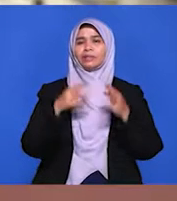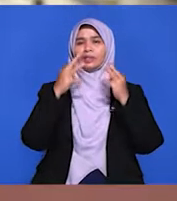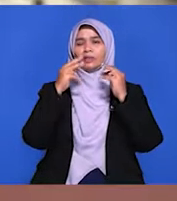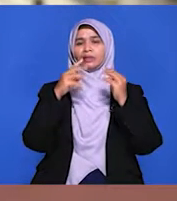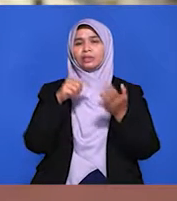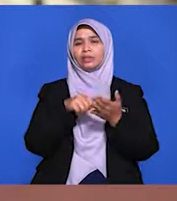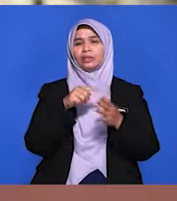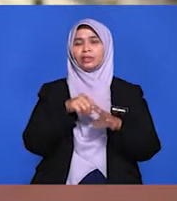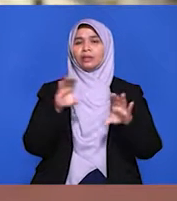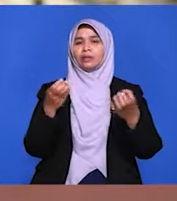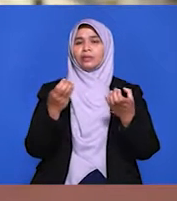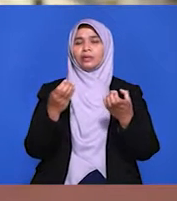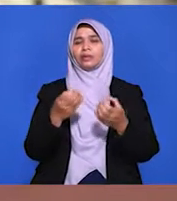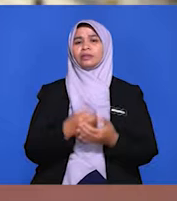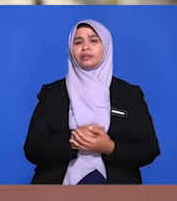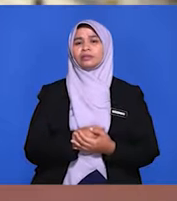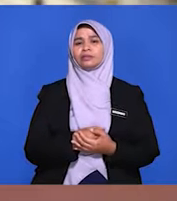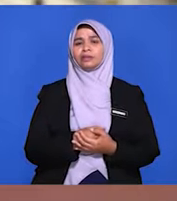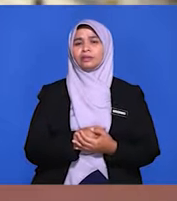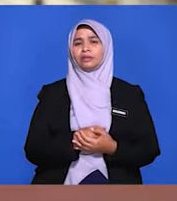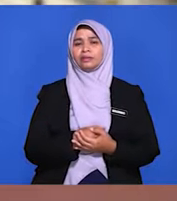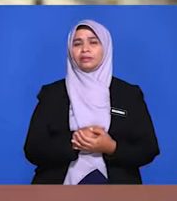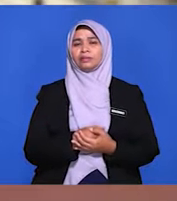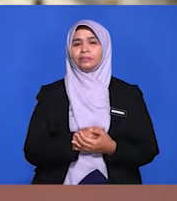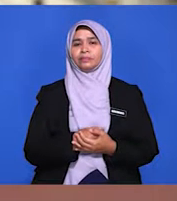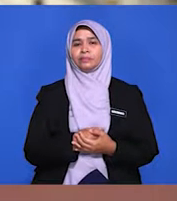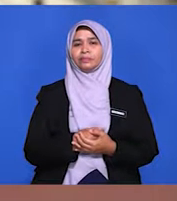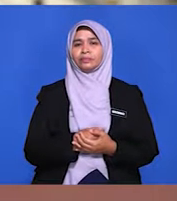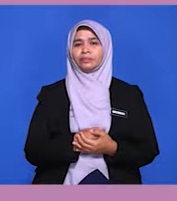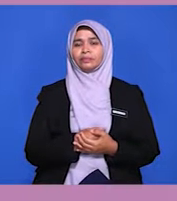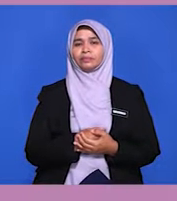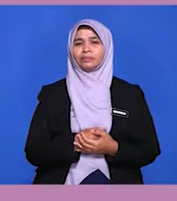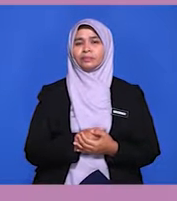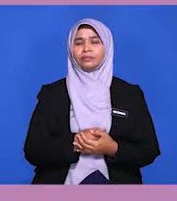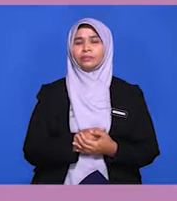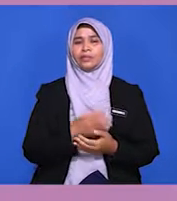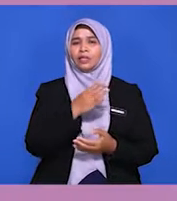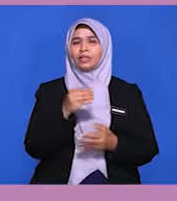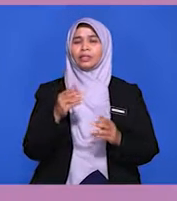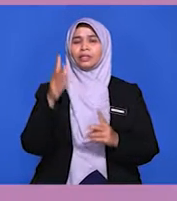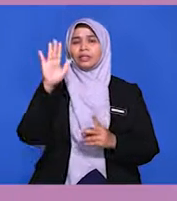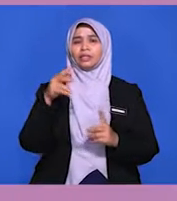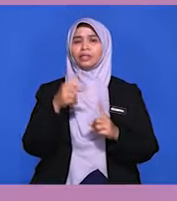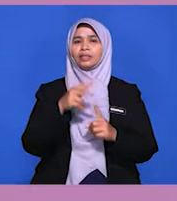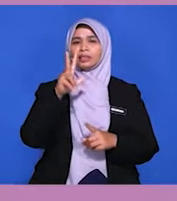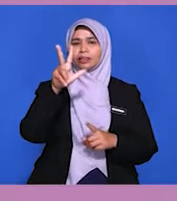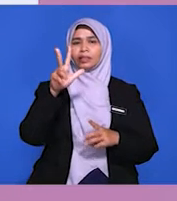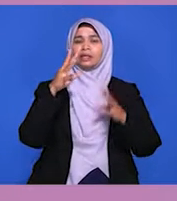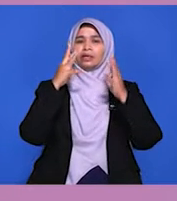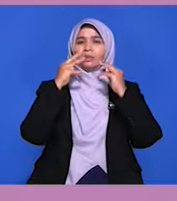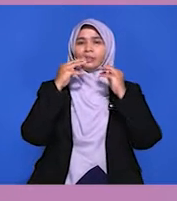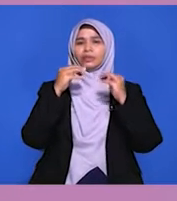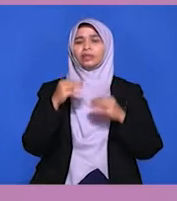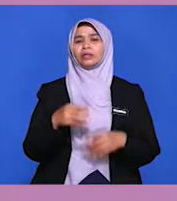dilaksanakan pada peringkat pra dan pos mesyuarat ketua-ketua kerajaan. Dan yang ketiga adalah